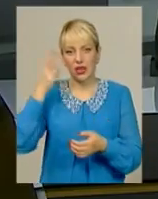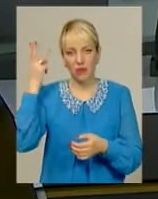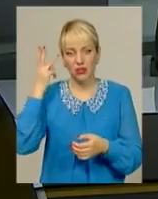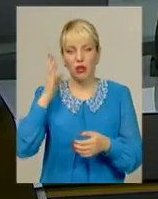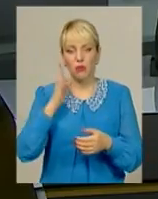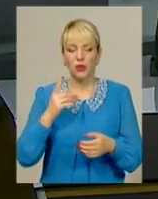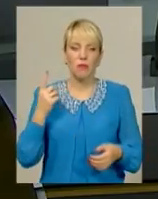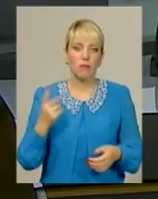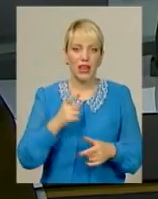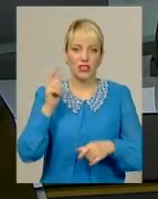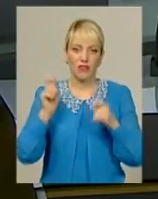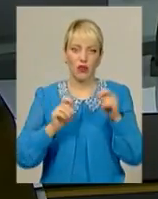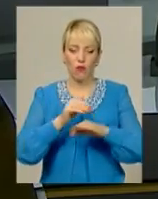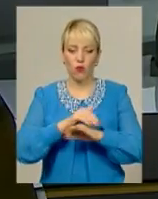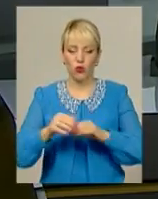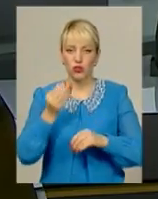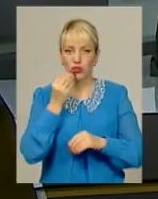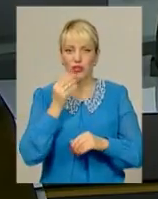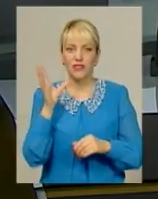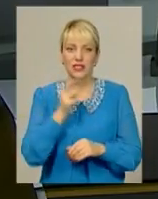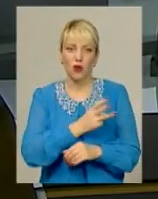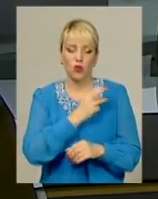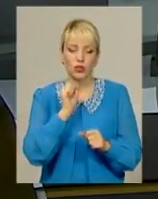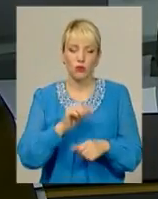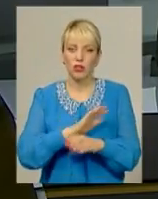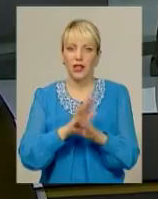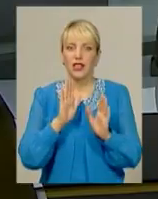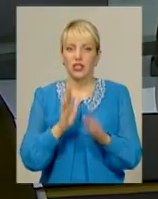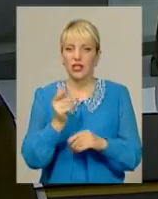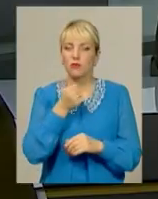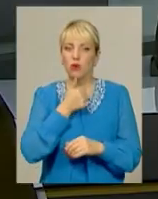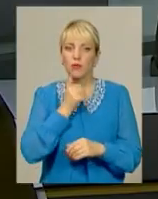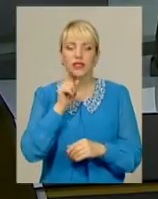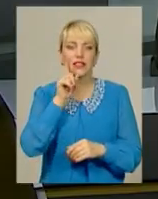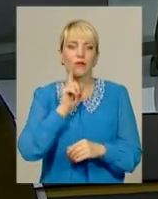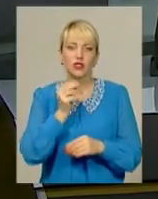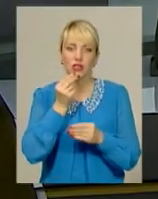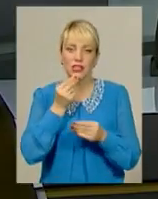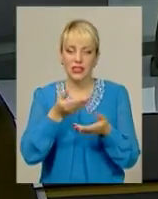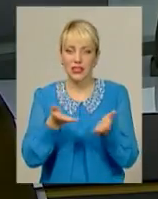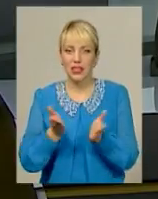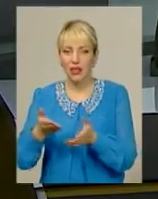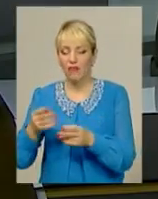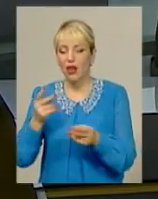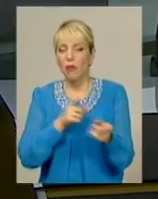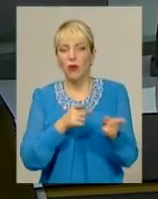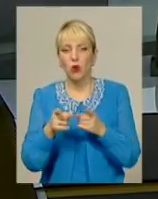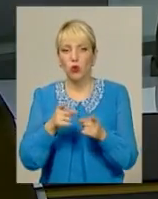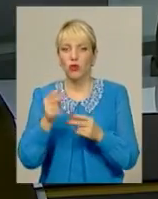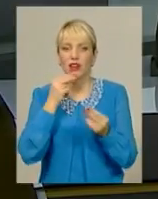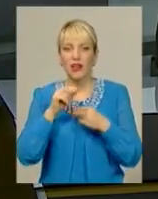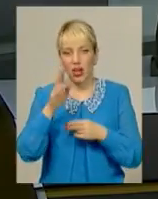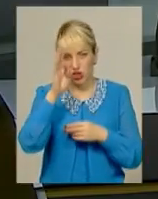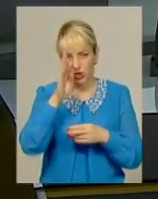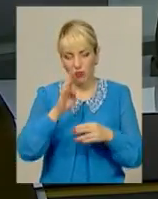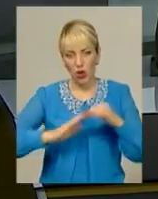фестиваль вуличної їжі. Усі охочі зможуть не лише спробувати смачні страви, приготовані кращими кухарями, а й познайомитися з